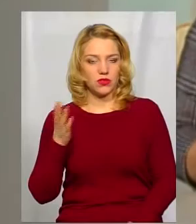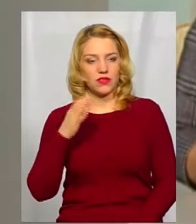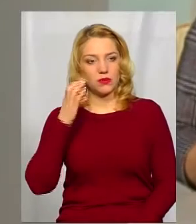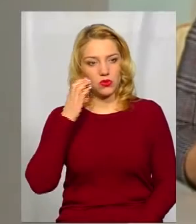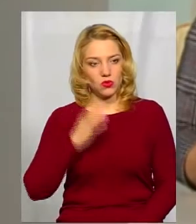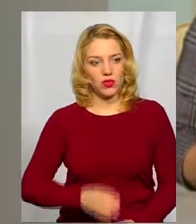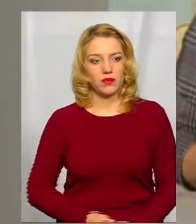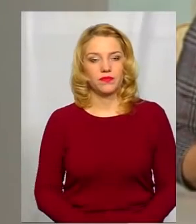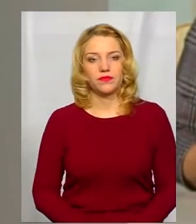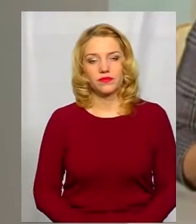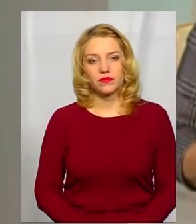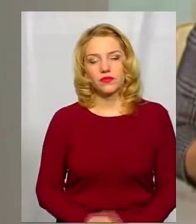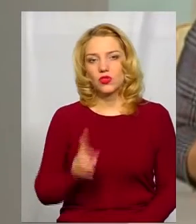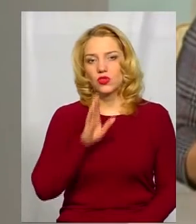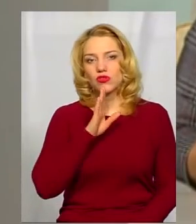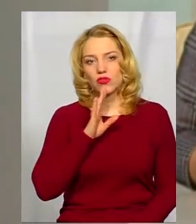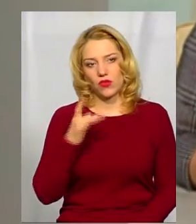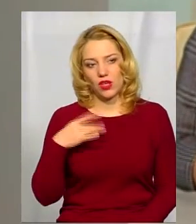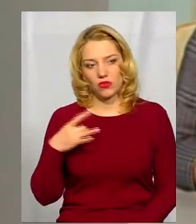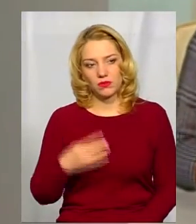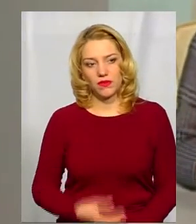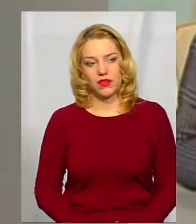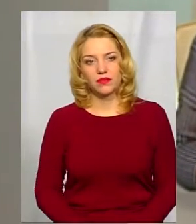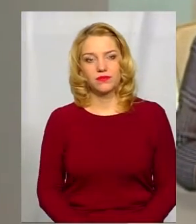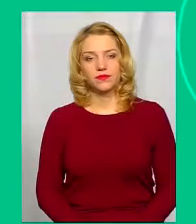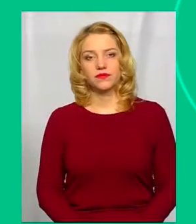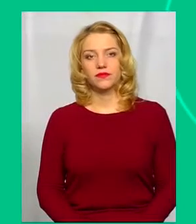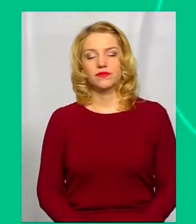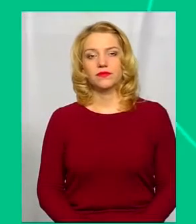послухаємо, що вона нам розповіла, і продовжимо розмову.